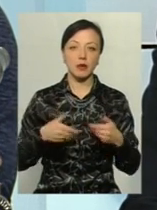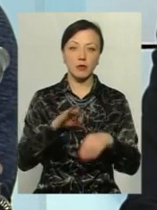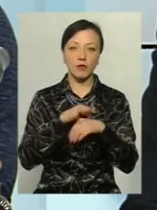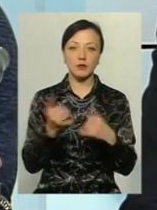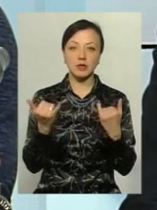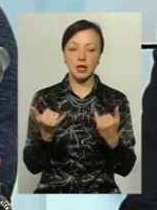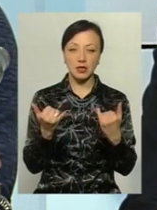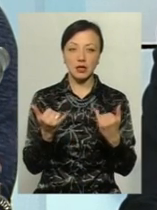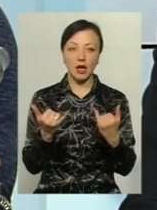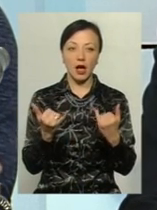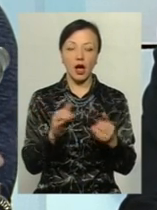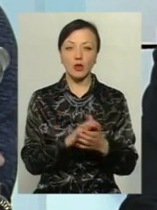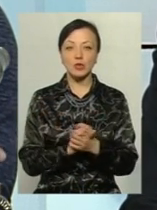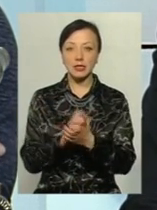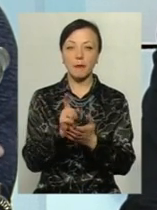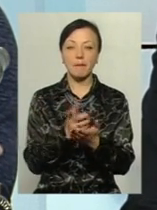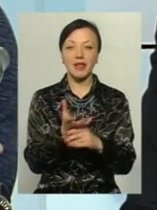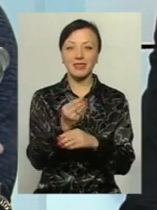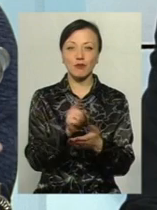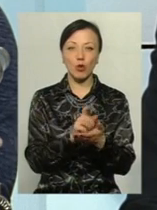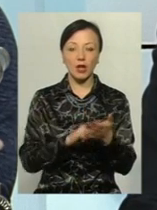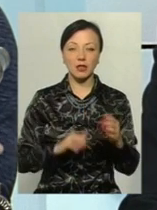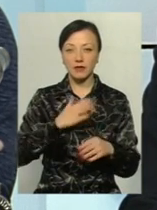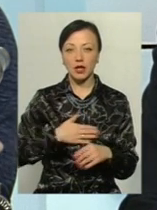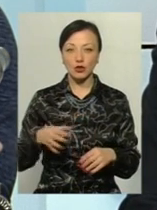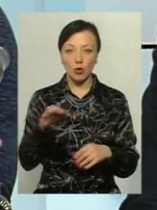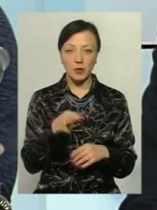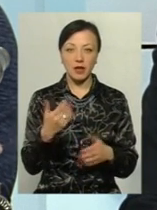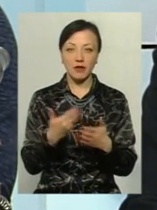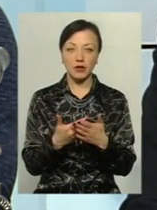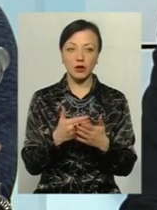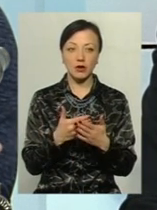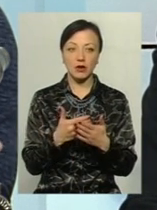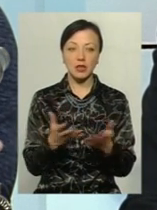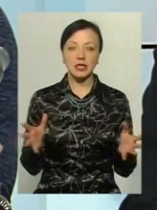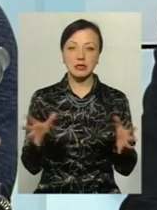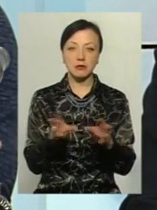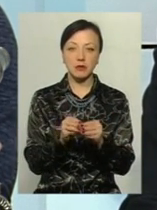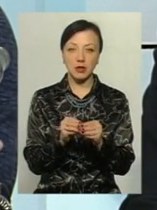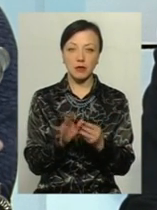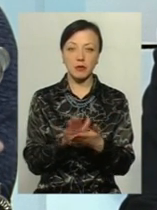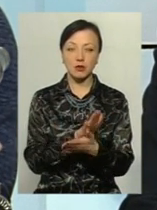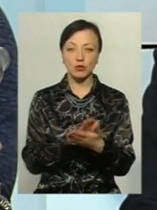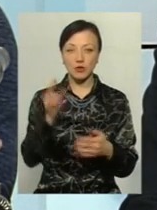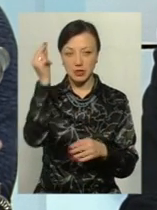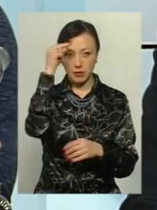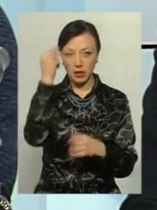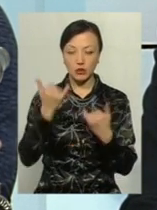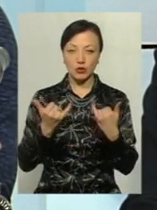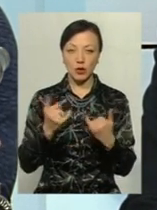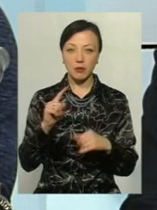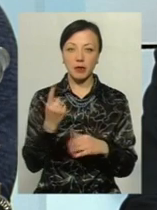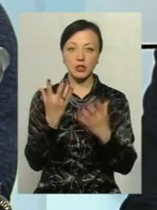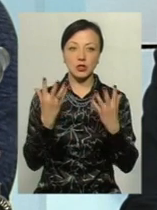зараз як асоціація платників податків в нашій області, і у СПП проводимо спільно безкоштовні семінари, от сьогодні якраз